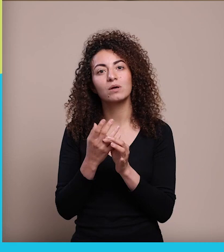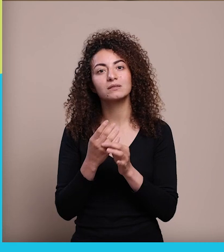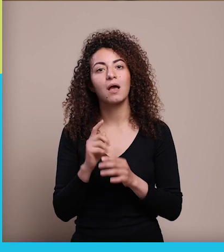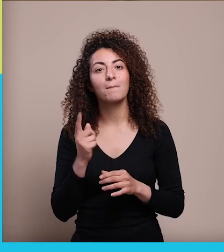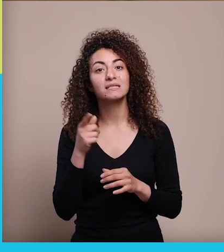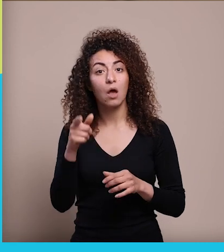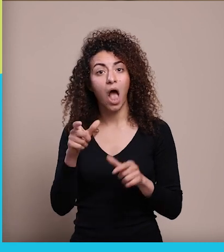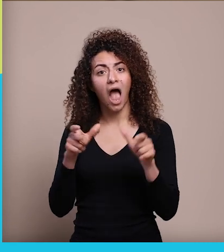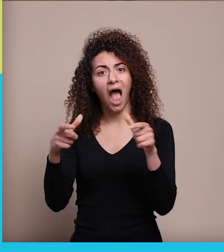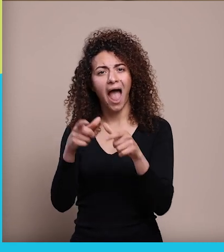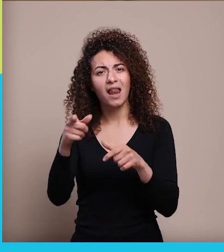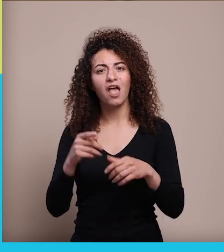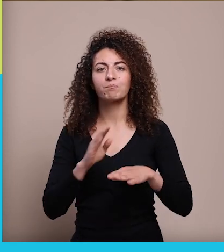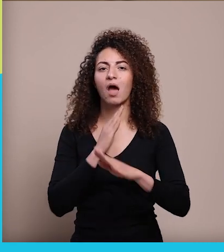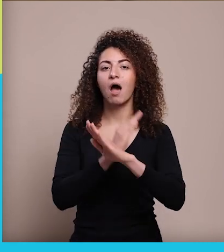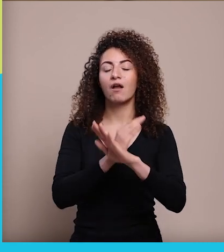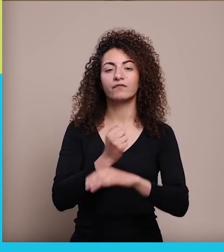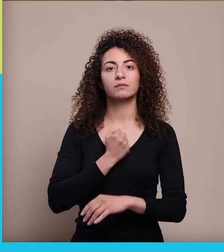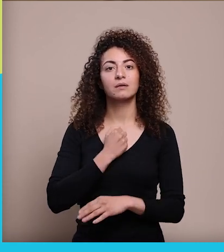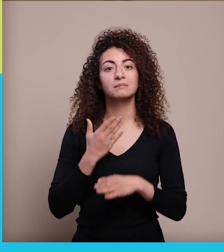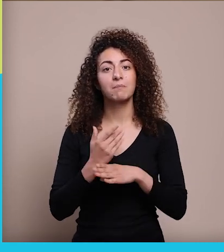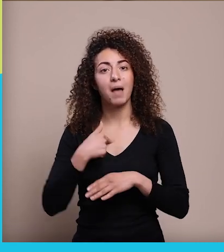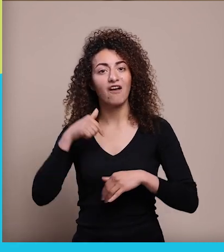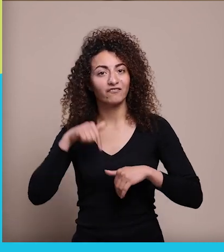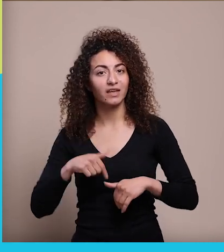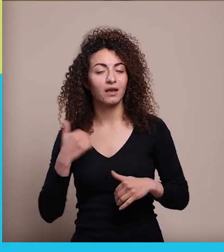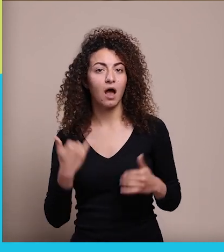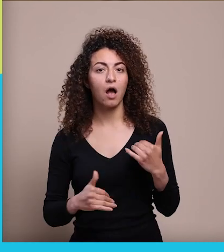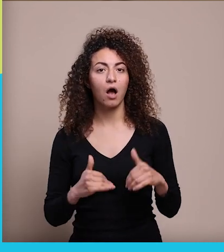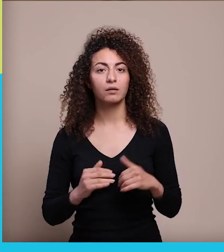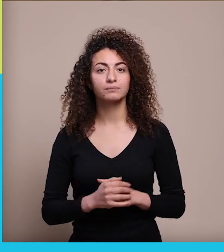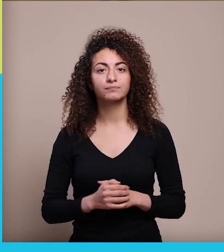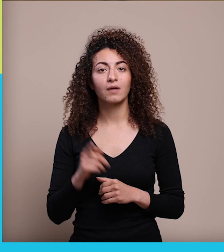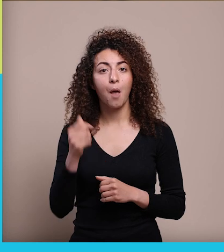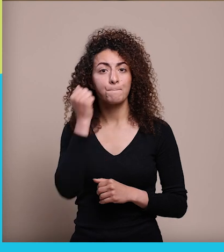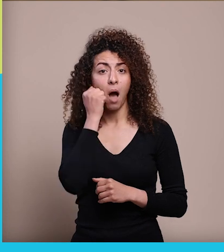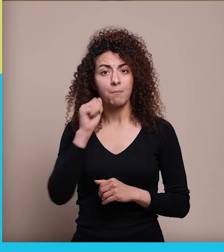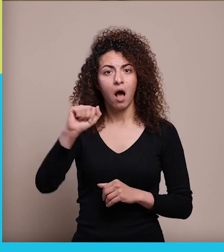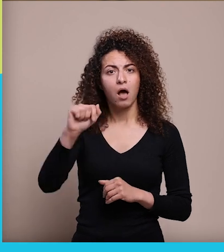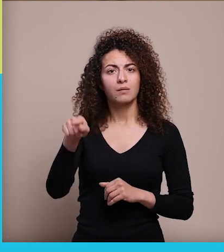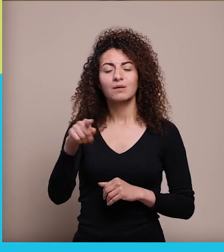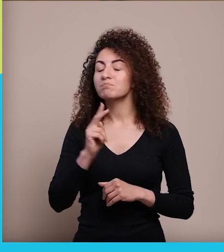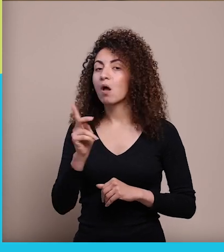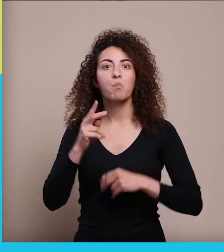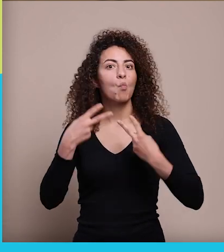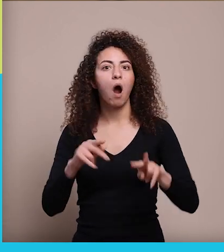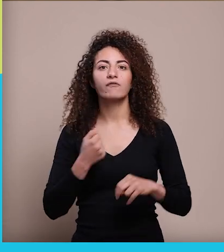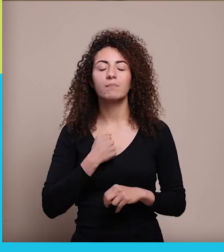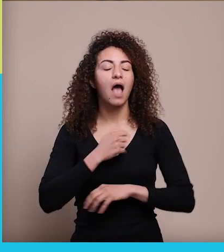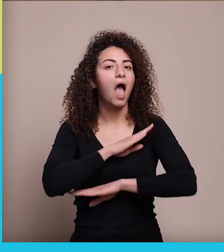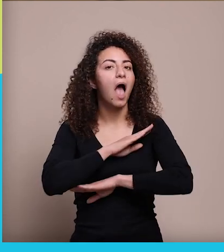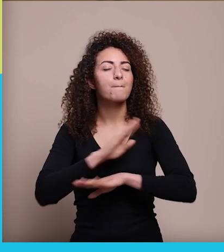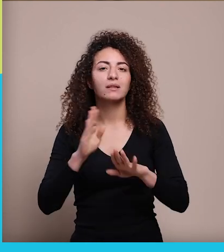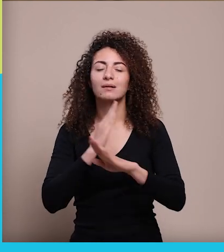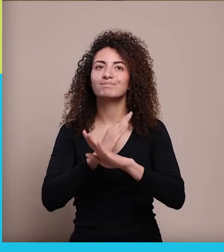دايما عيلته كانت رافضتني رافضتني بسبب إعاكتي يعني هي والدته أبدا ما كانت متقبلتني ولا بأي